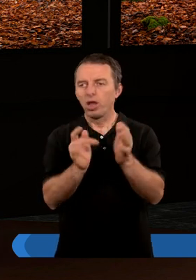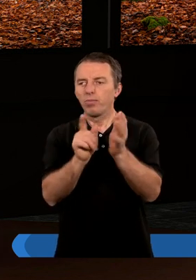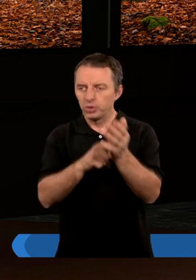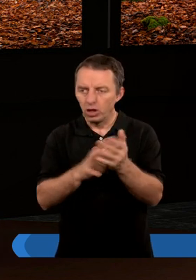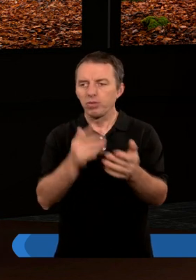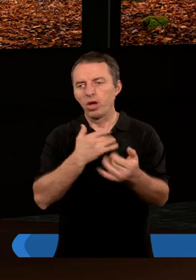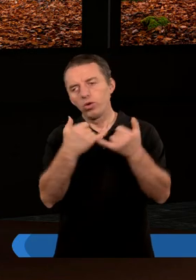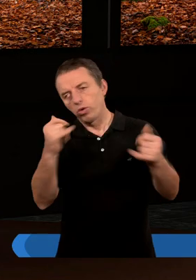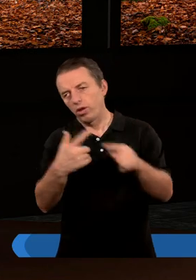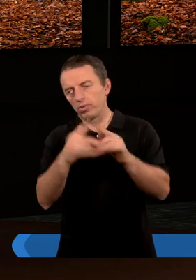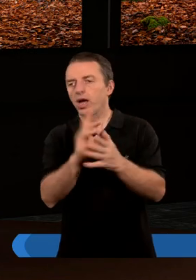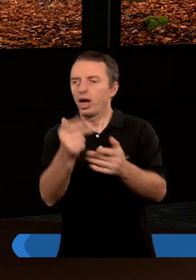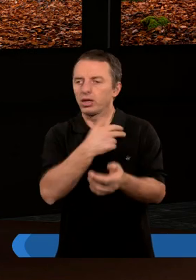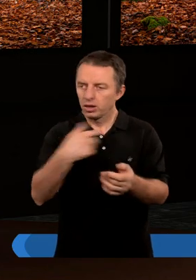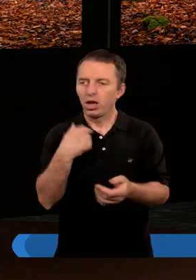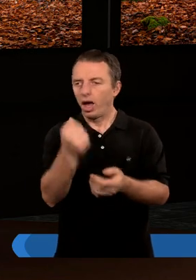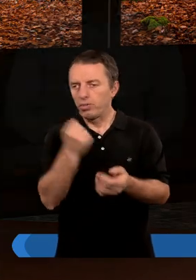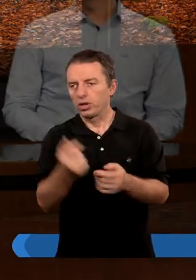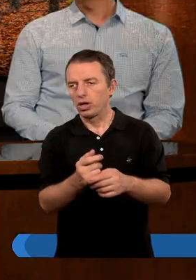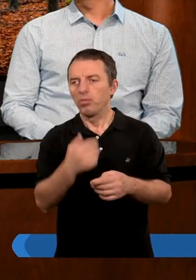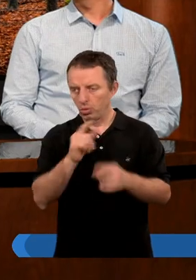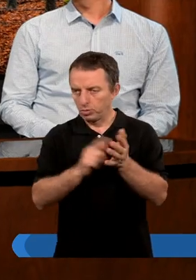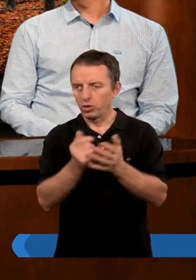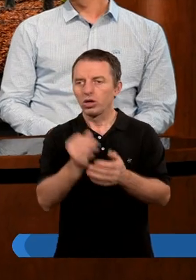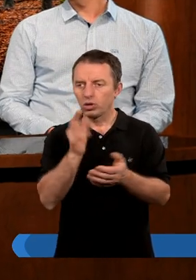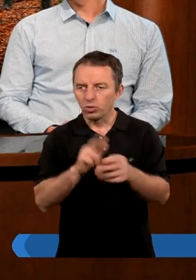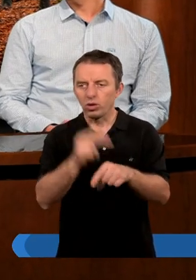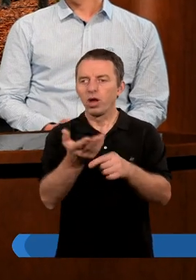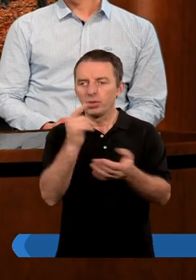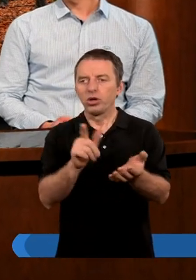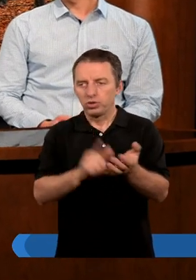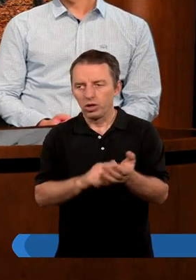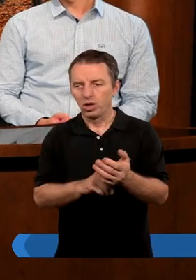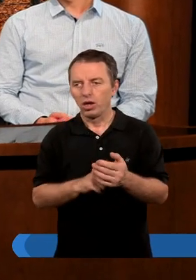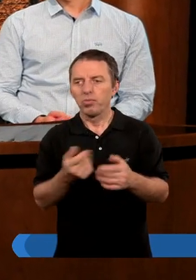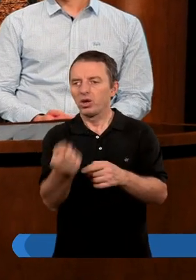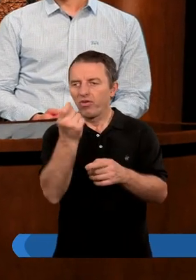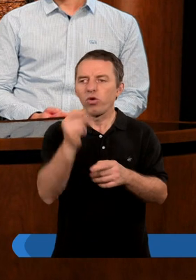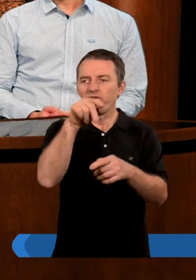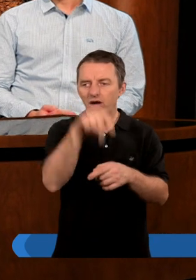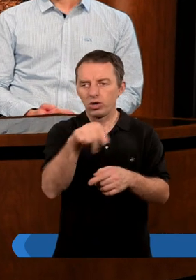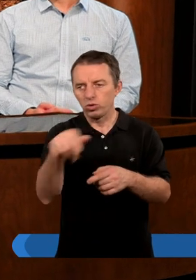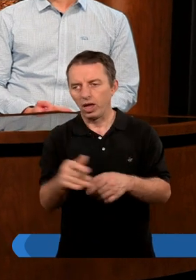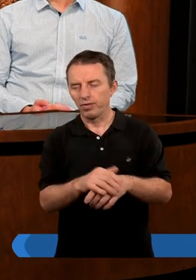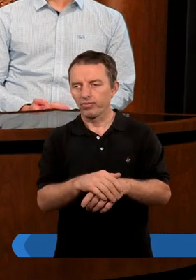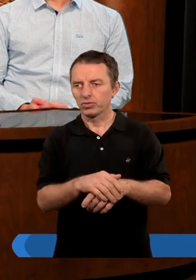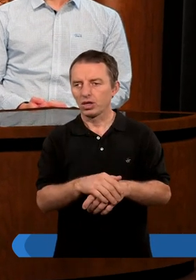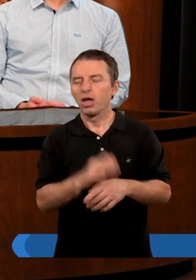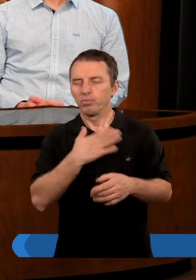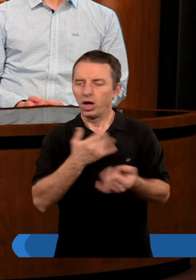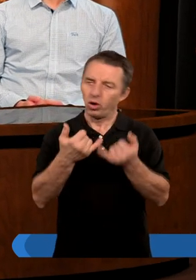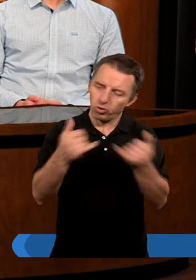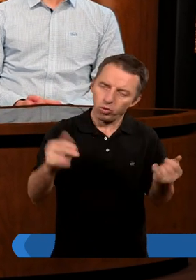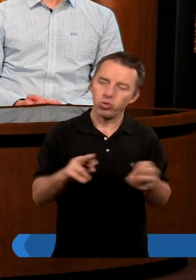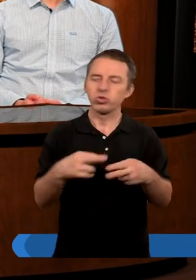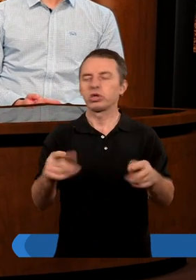no to Piotr miał różne momenty, jak zresztą każdy z apostołów, ale Piotr jest takim, który bardzo często jest przywoływany tutaj. Miał